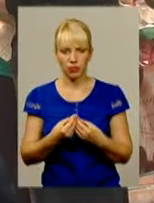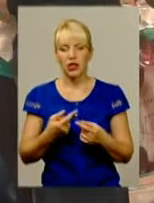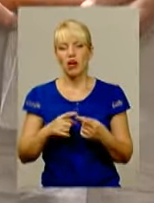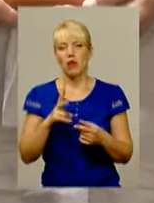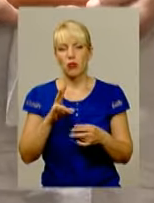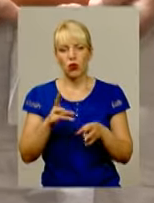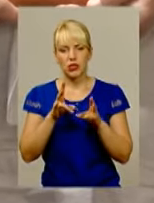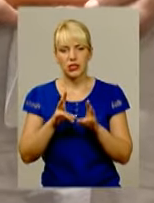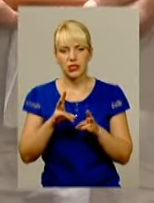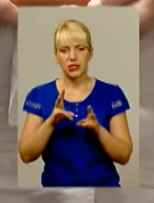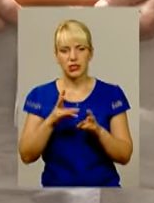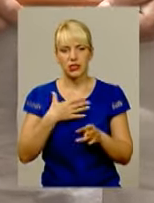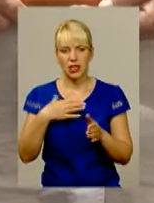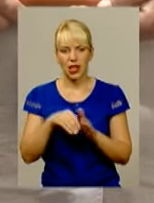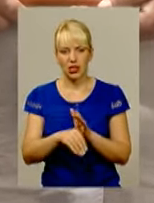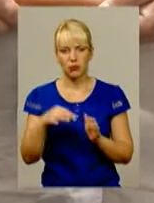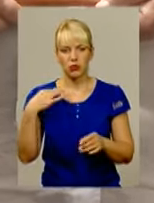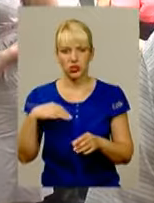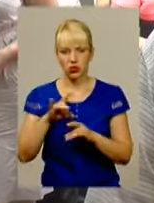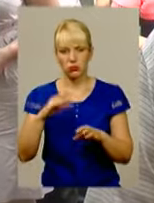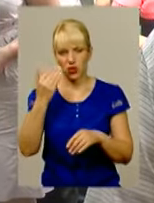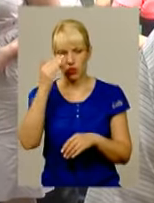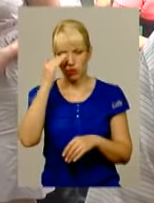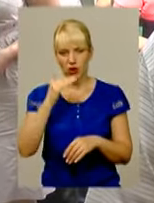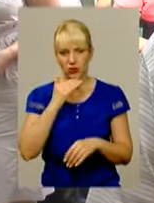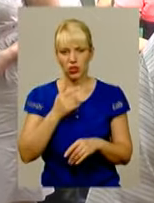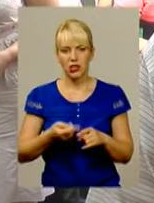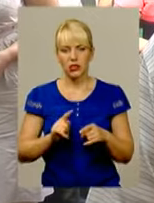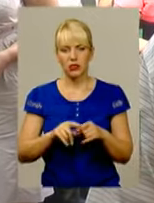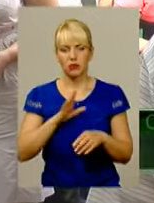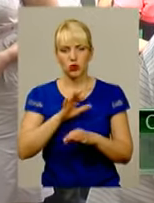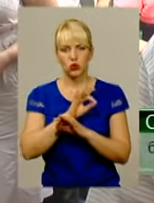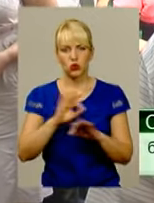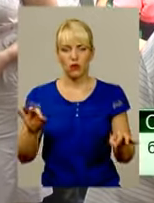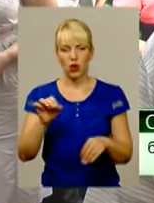Про загиблого сина розповідає батько Сергій Гулько. Це чудова людина.